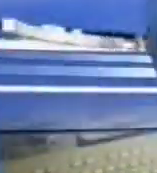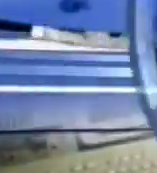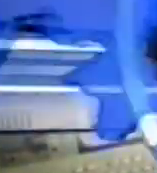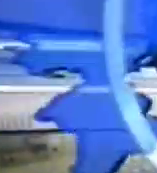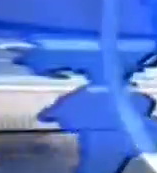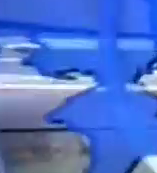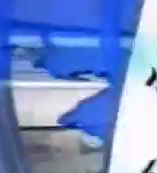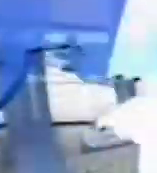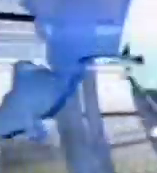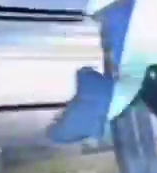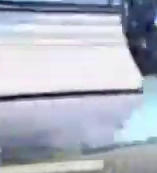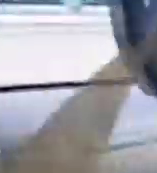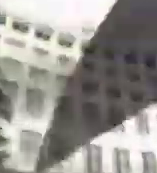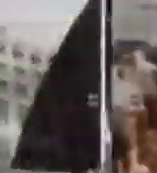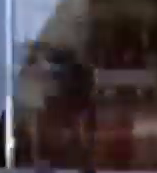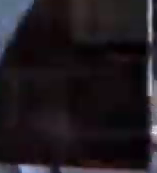МУЗЫКАЛЬНАЯ